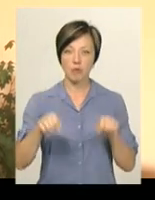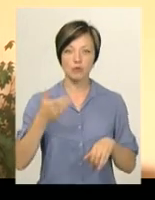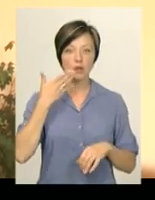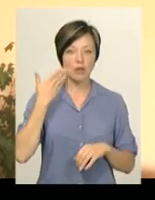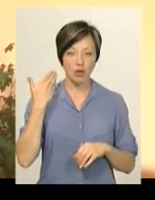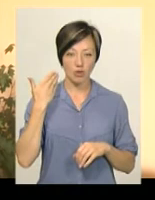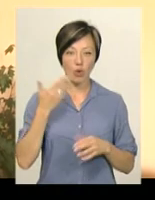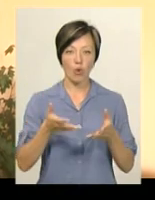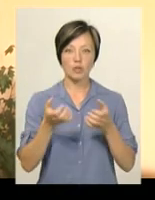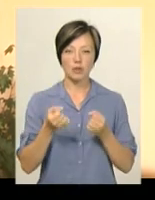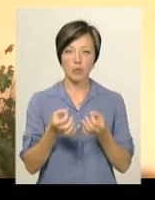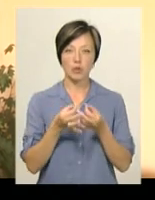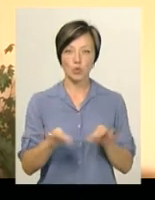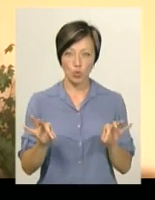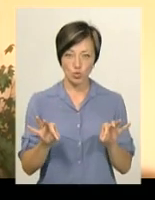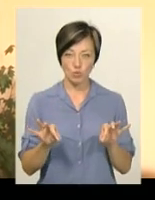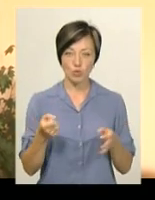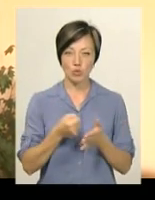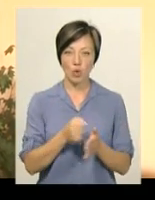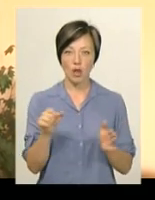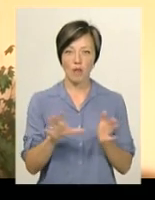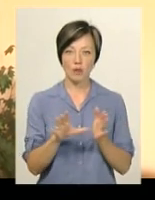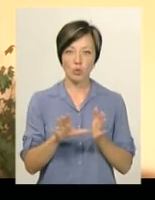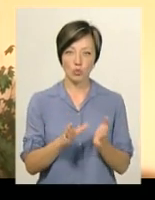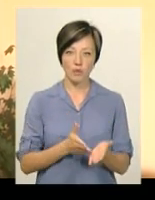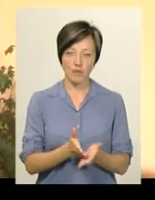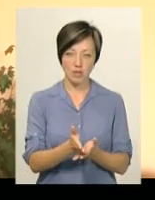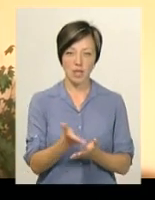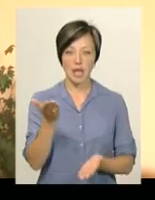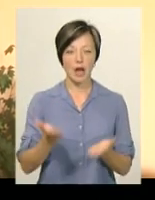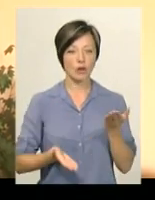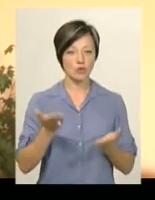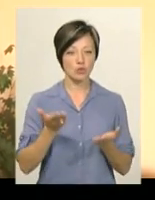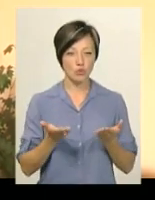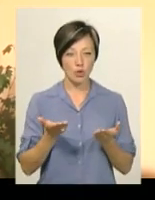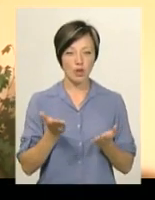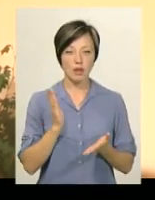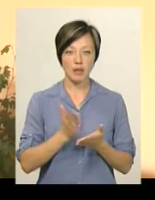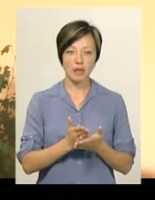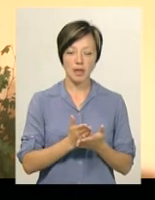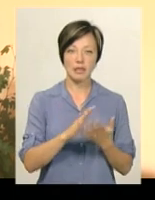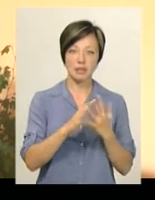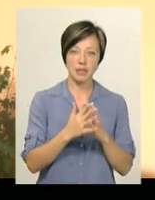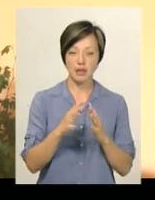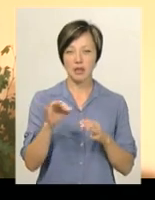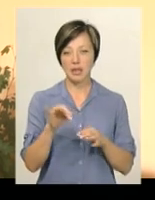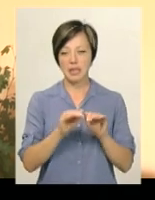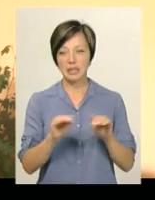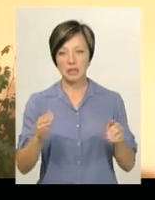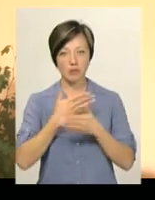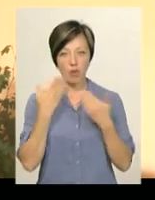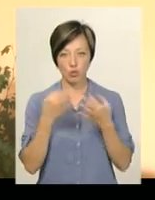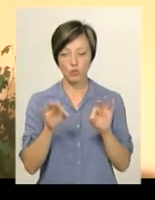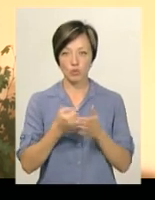легко отримати доступ до електронної версії. Якщо ж є населені пункти або діти, які не мають такого